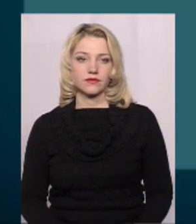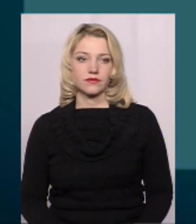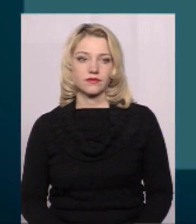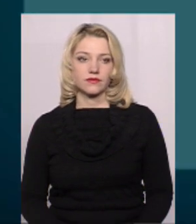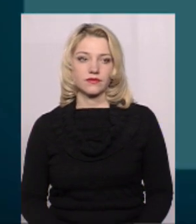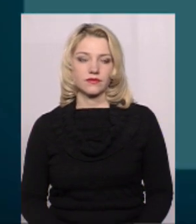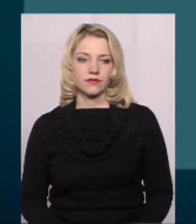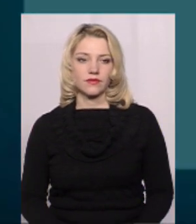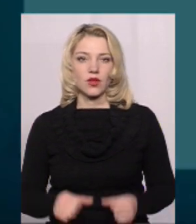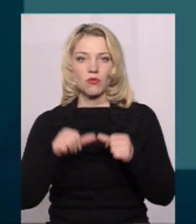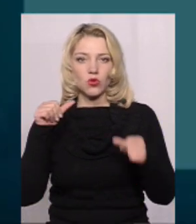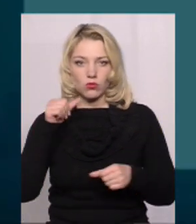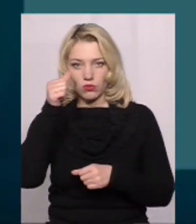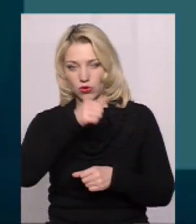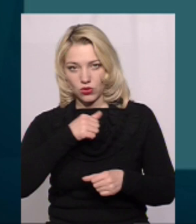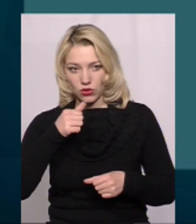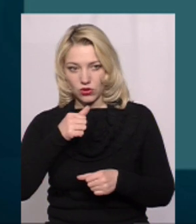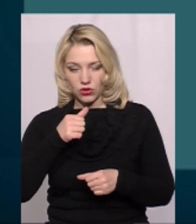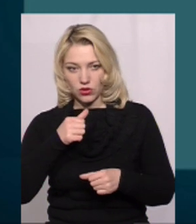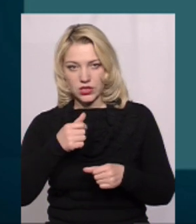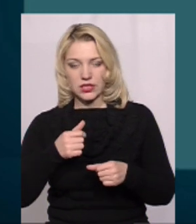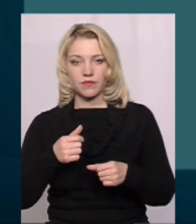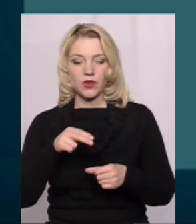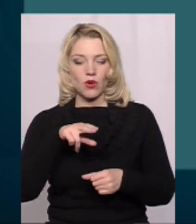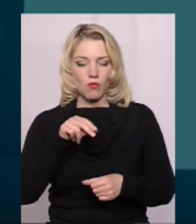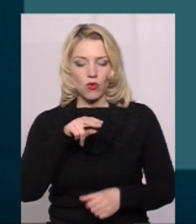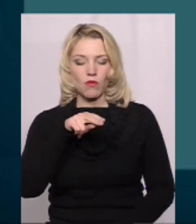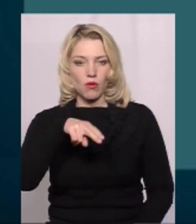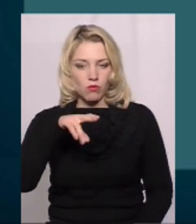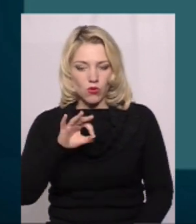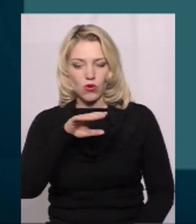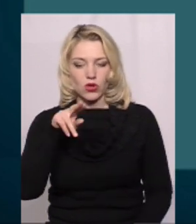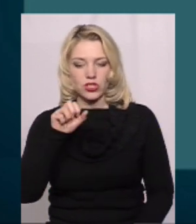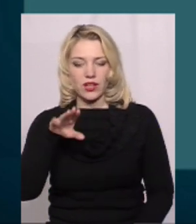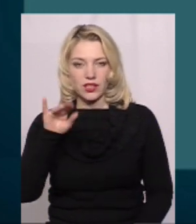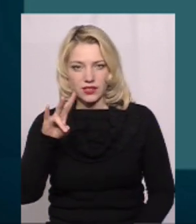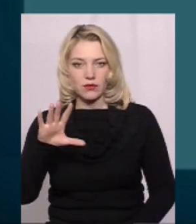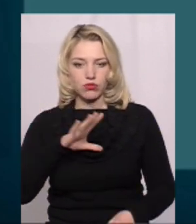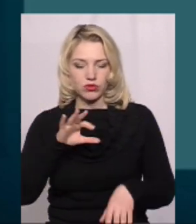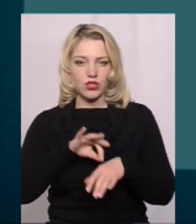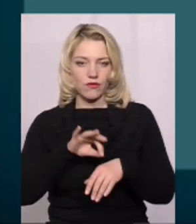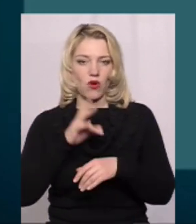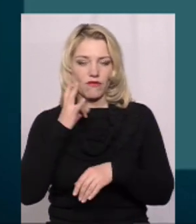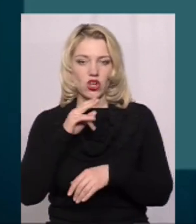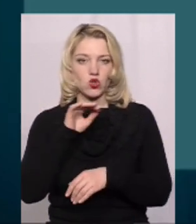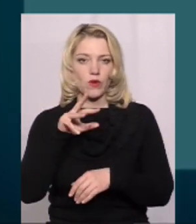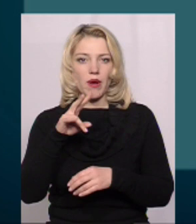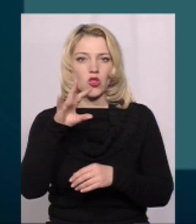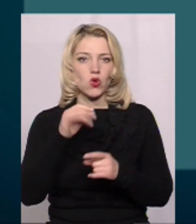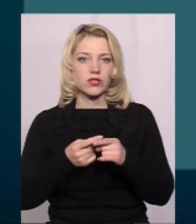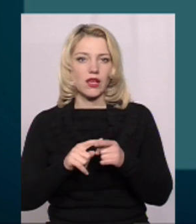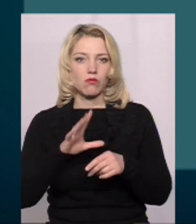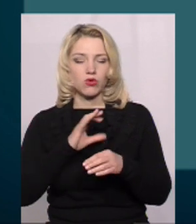Минулого року в Пучапинцях було також захворювання африканської чуми Але це було в